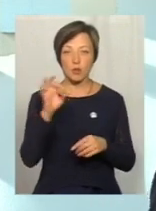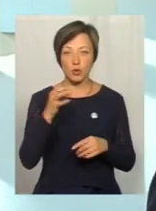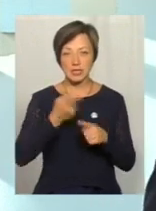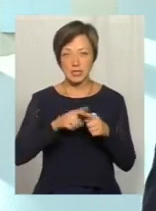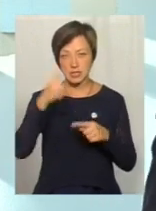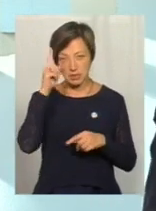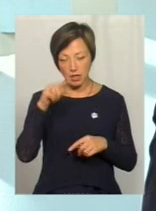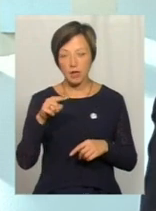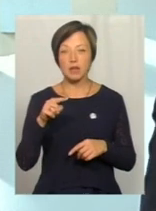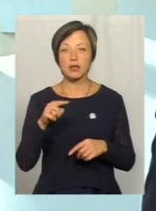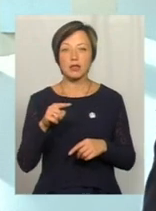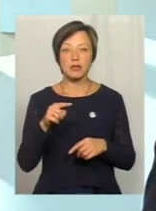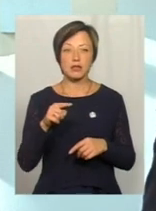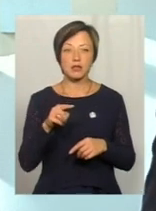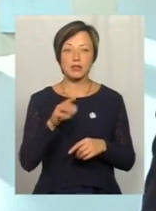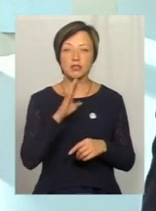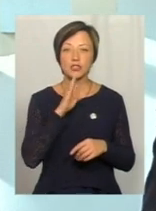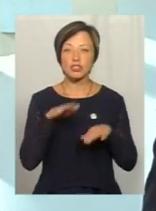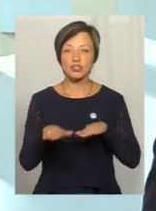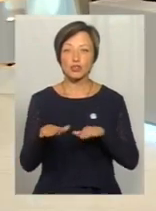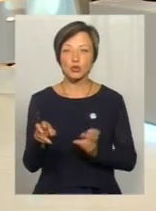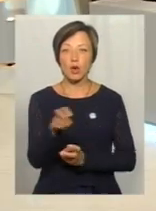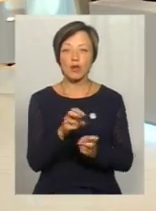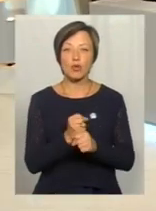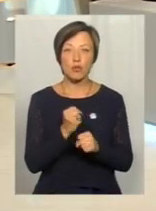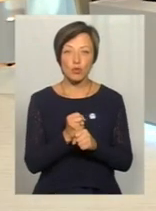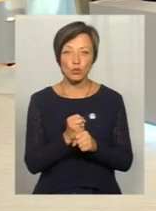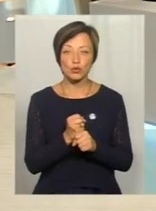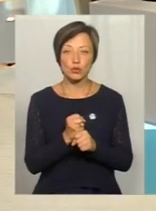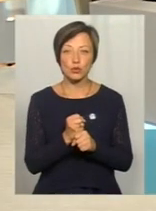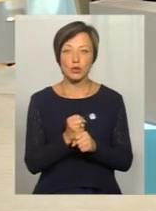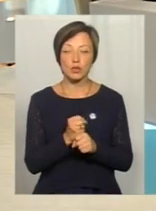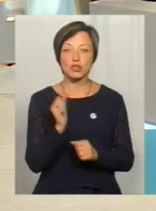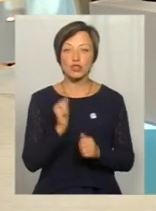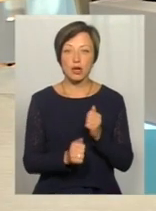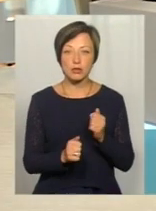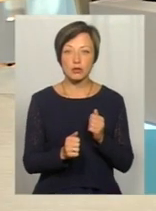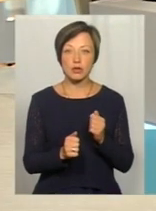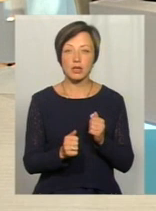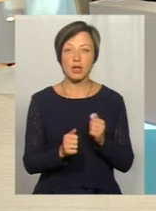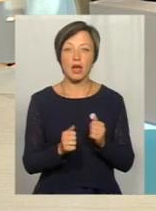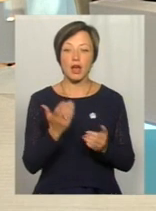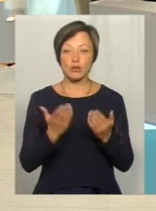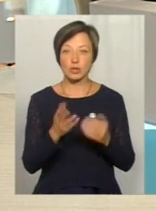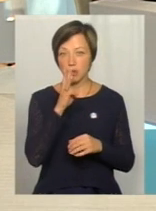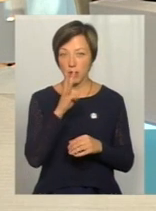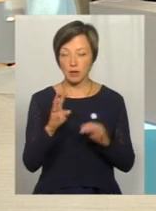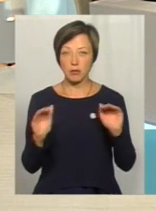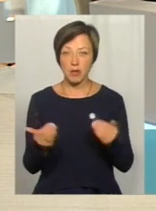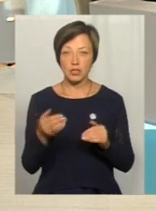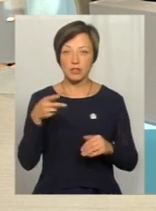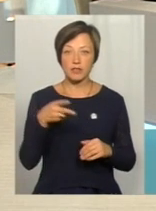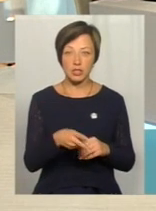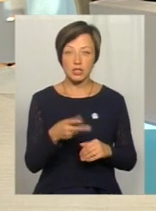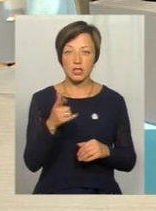здогадувалися, що і підтвердили швачки, наприклад, які шукали роботу. Досить часто були такі заяви, що якщо заробітна плата буде менше 2